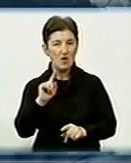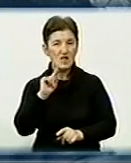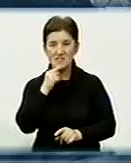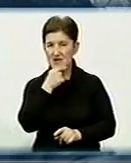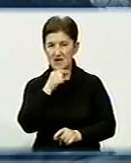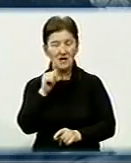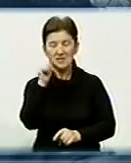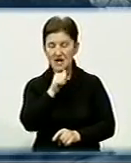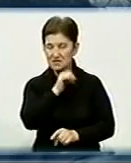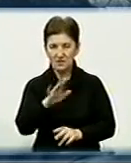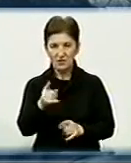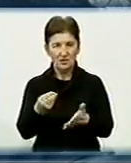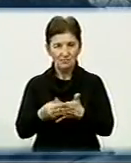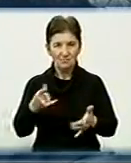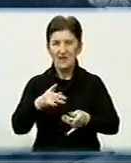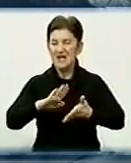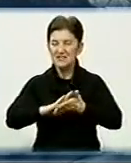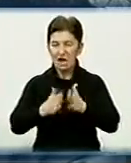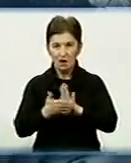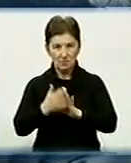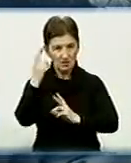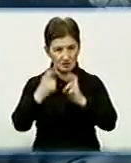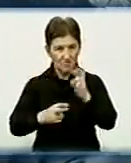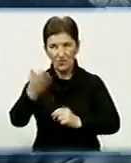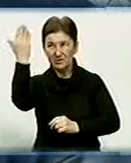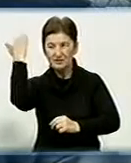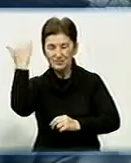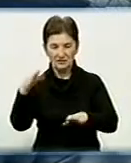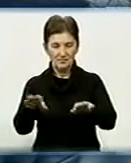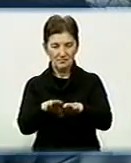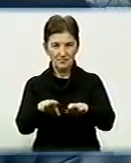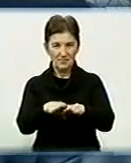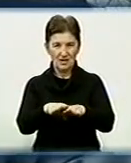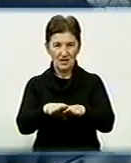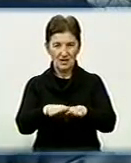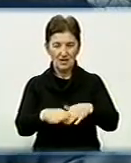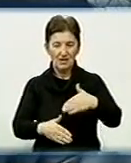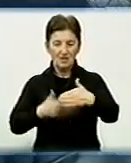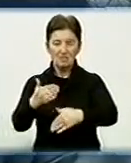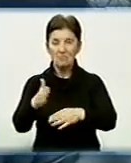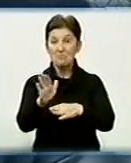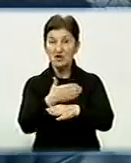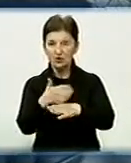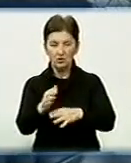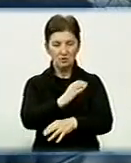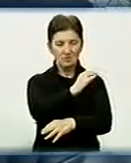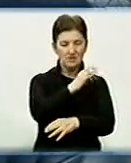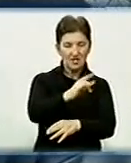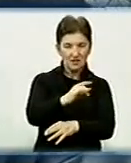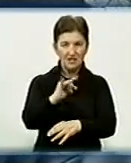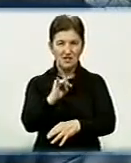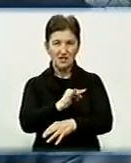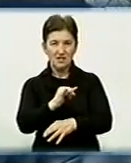дорогі. На жаль, стан заводу ще рівня перехідного періоду між Радянського Союзу і перехідного періоду